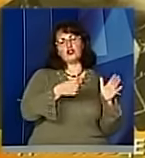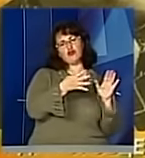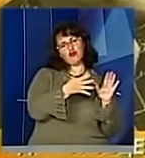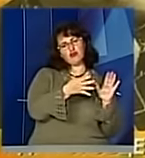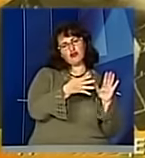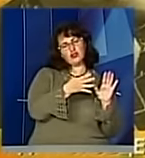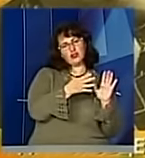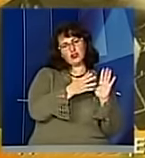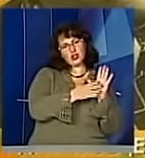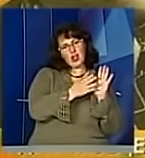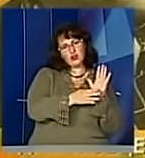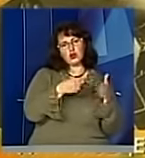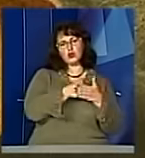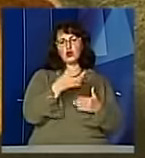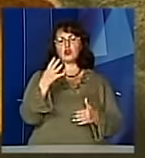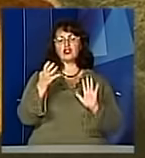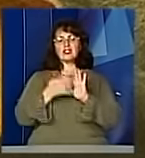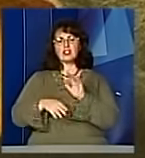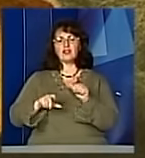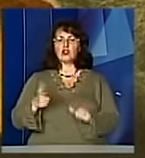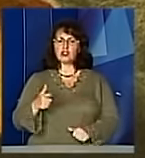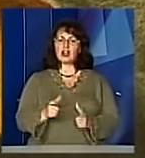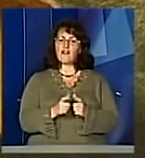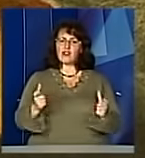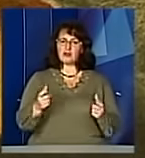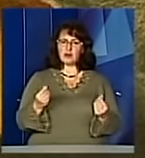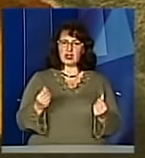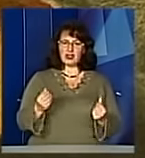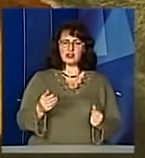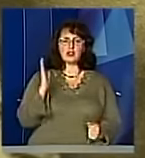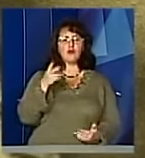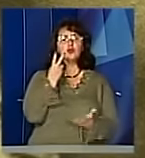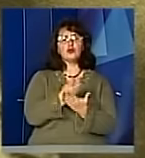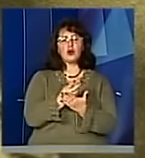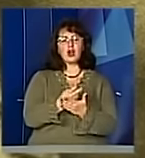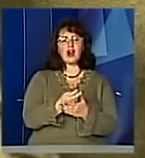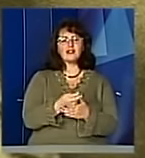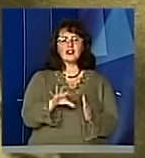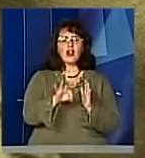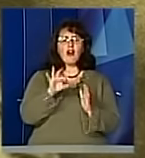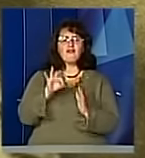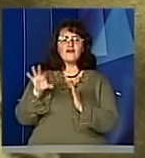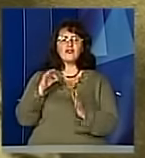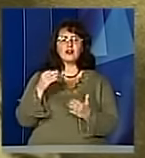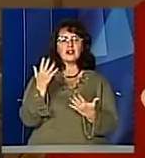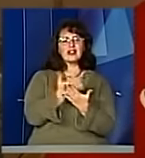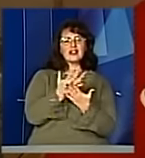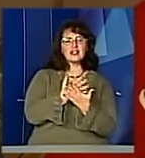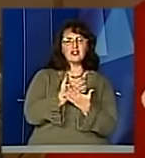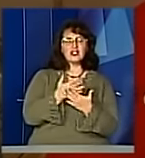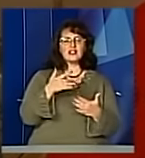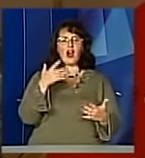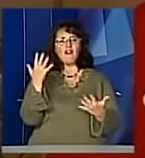На мистецькому вечорі будуть представлені унікальні уривки з вистав, спогади від легенд Українського театру та кіно,